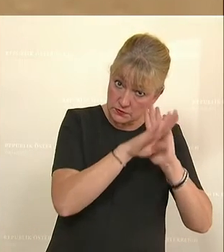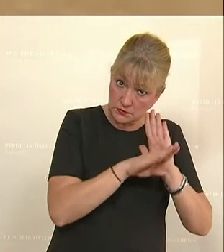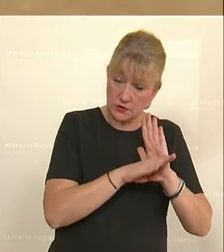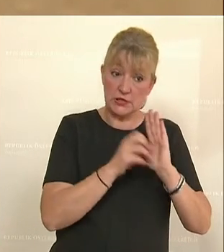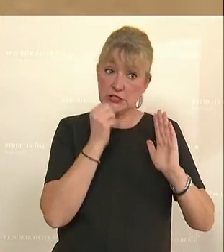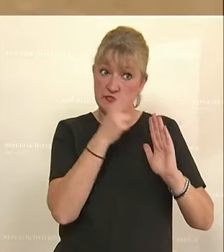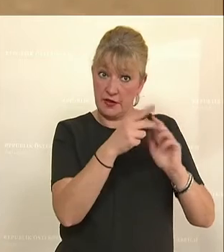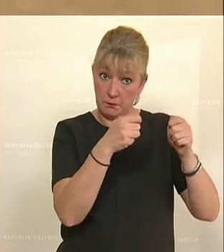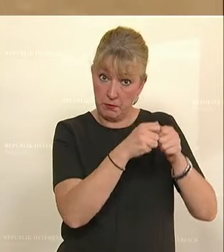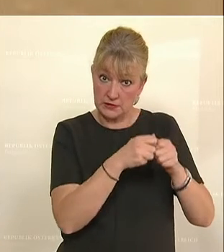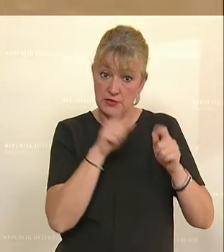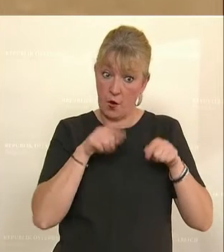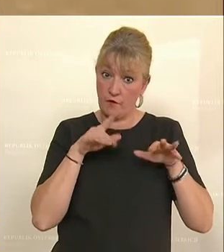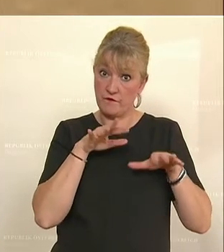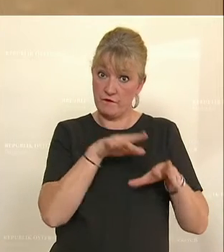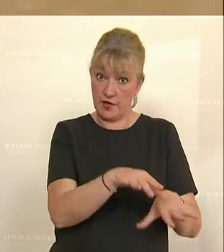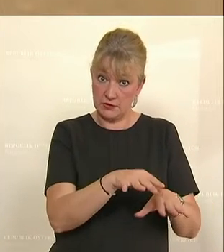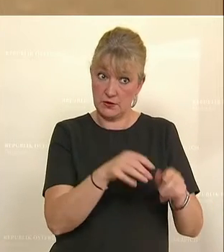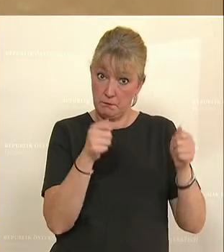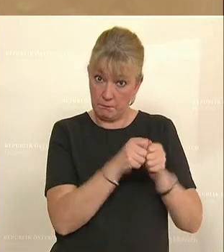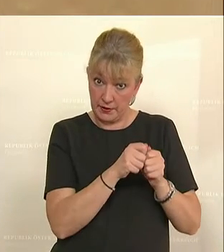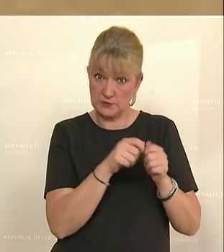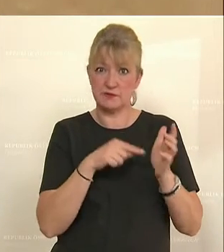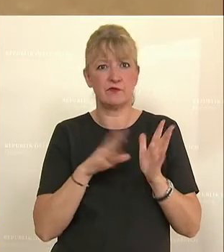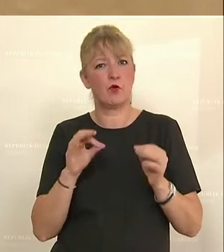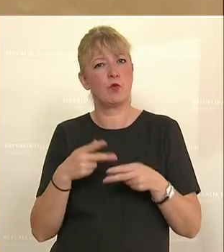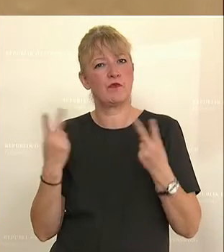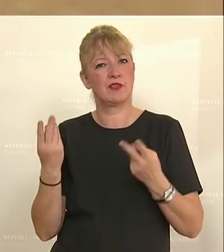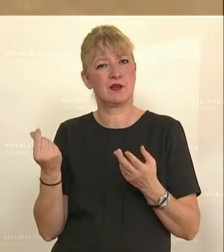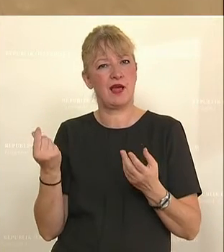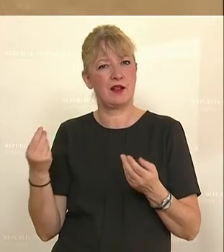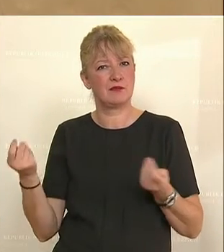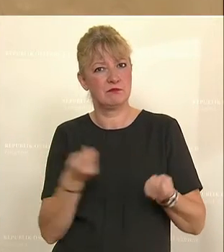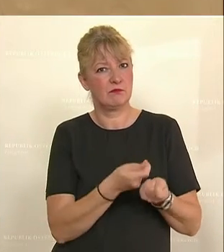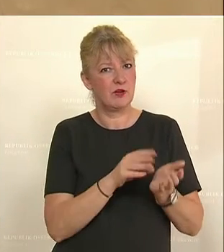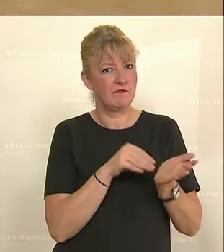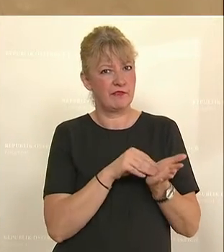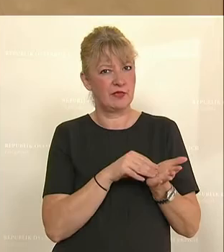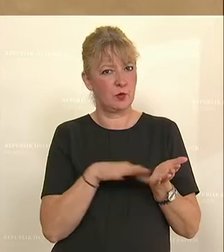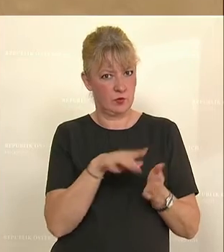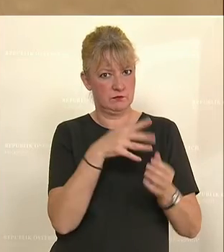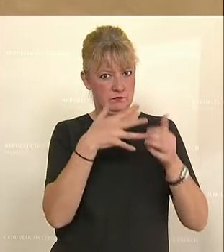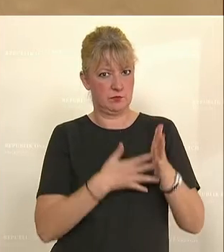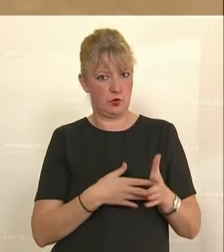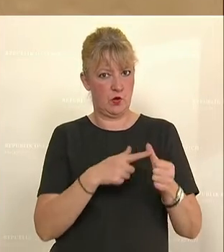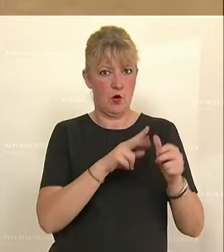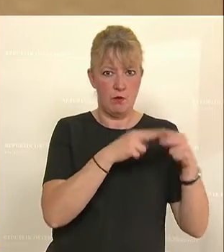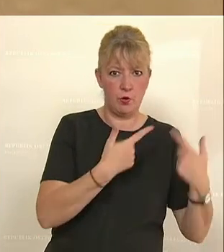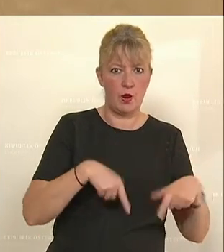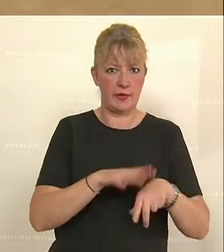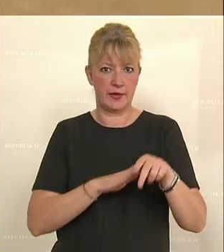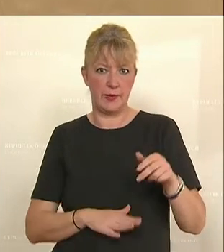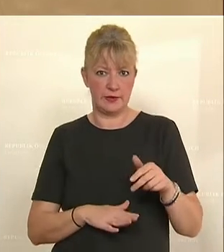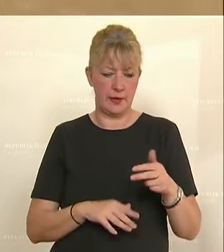Wirksamkeit der öffentlichen Mittel, die zum Einsatz kommen im Bund, in den Ländern und